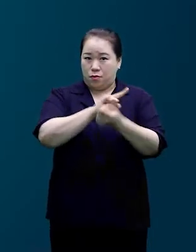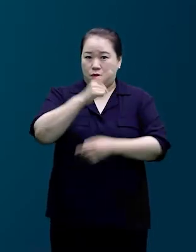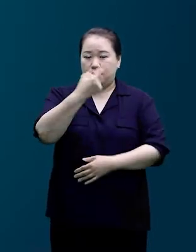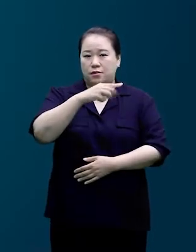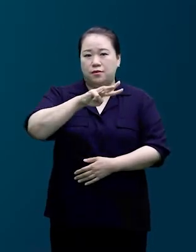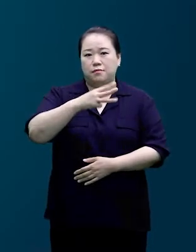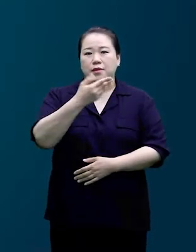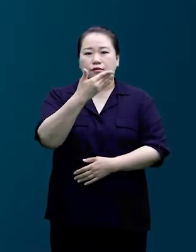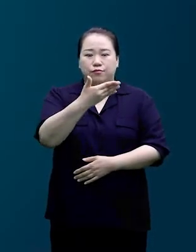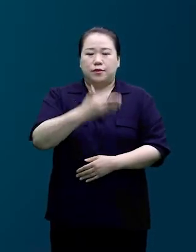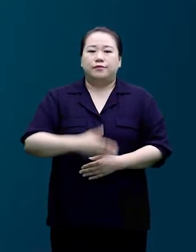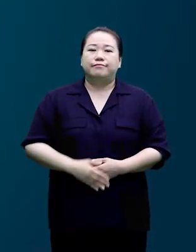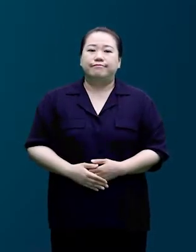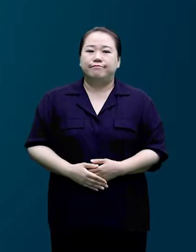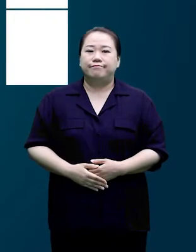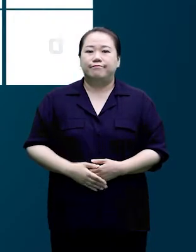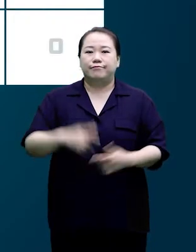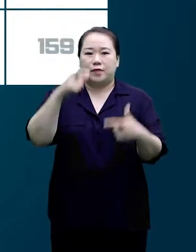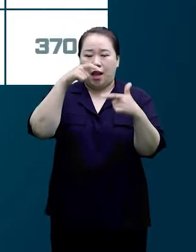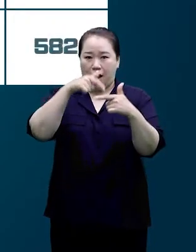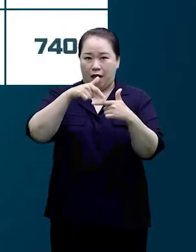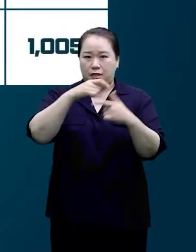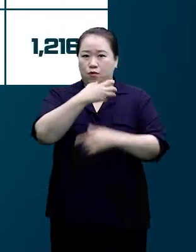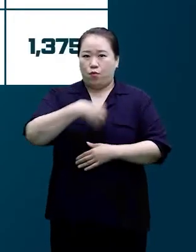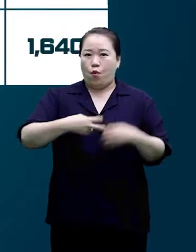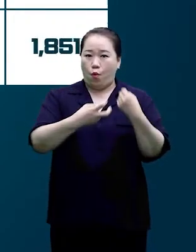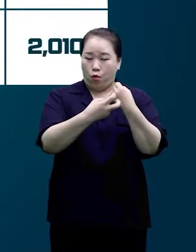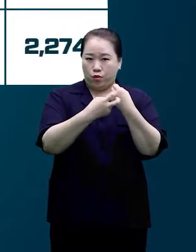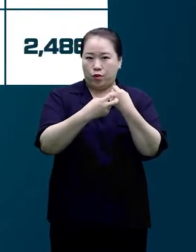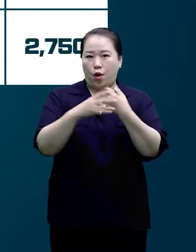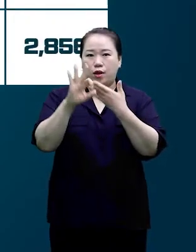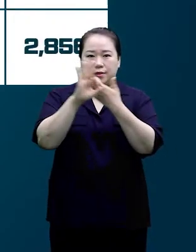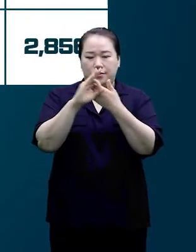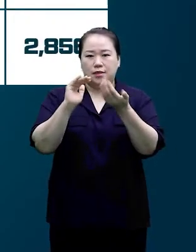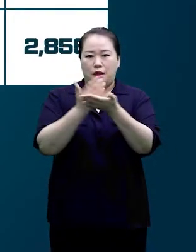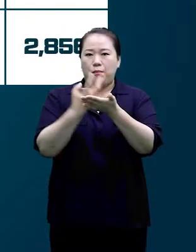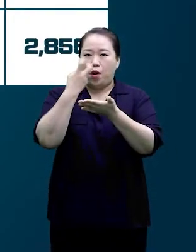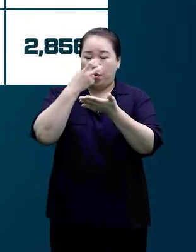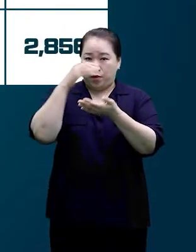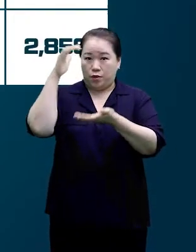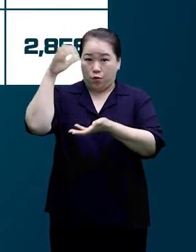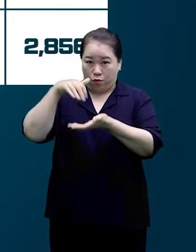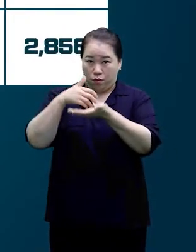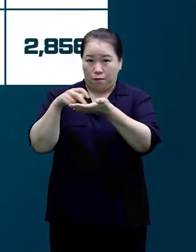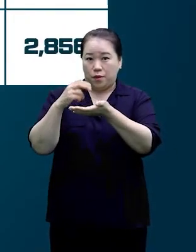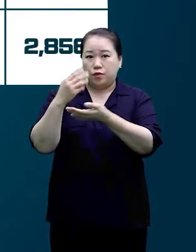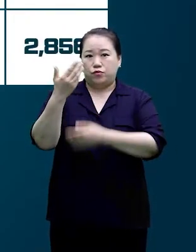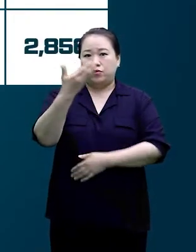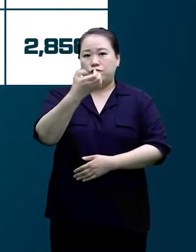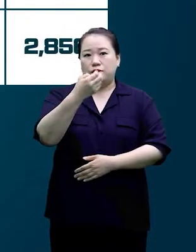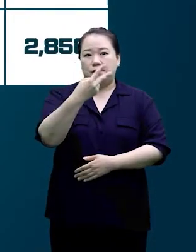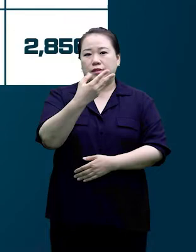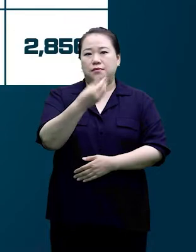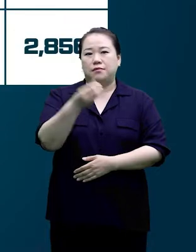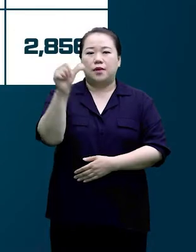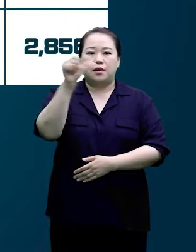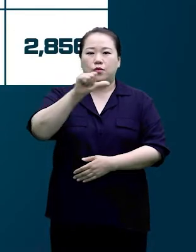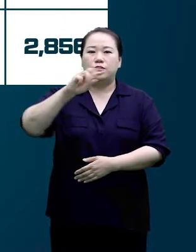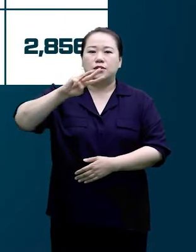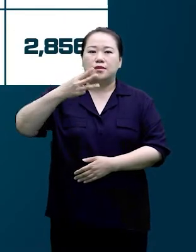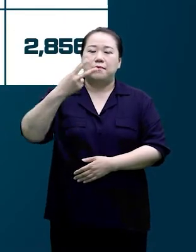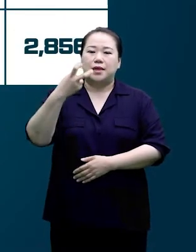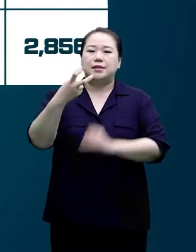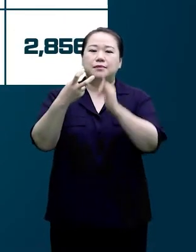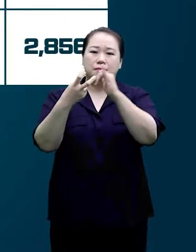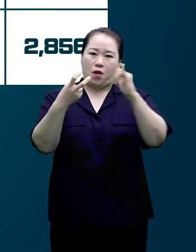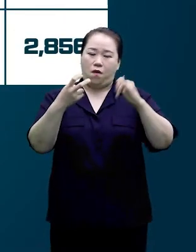보건소 선별진료소와 임시선별검사소 누적 검체검사자는 92만 5,320명입니다. 어제 6